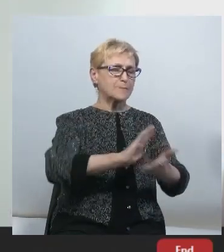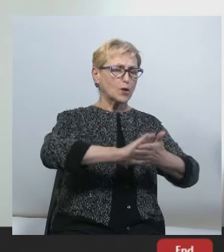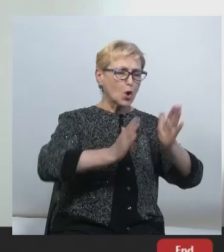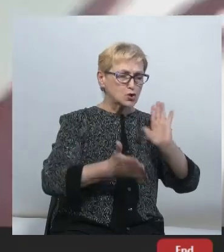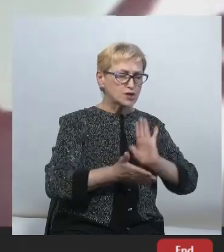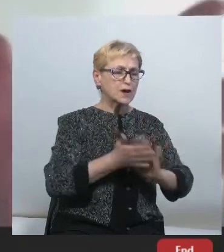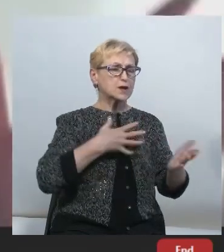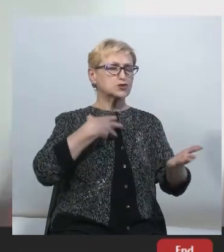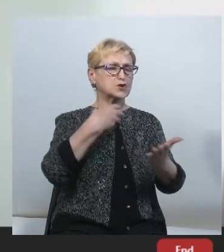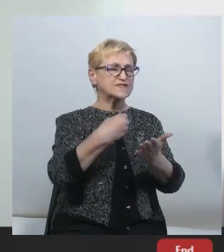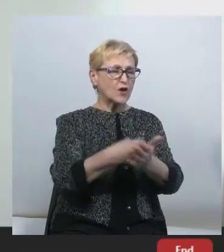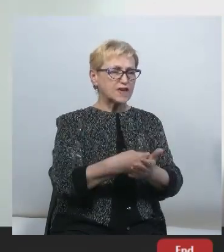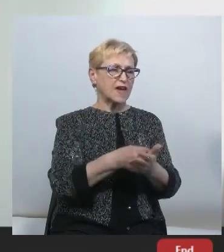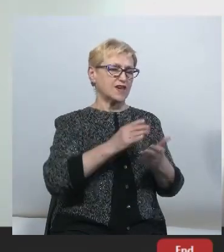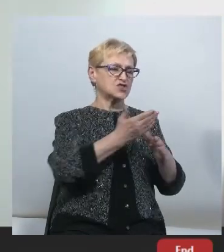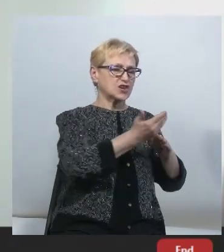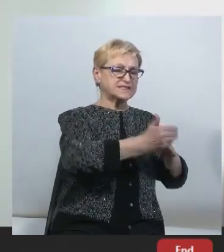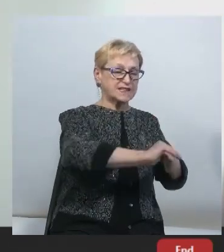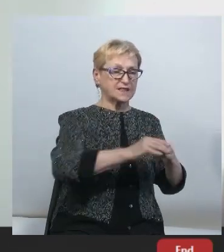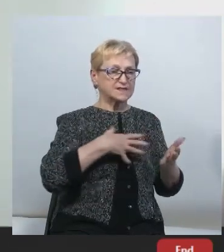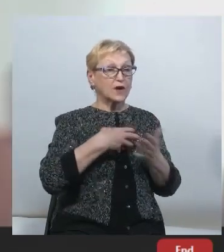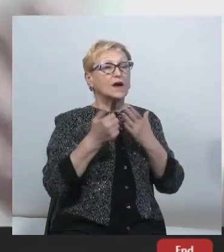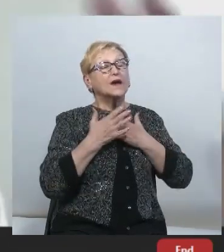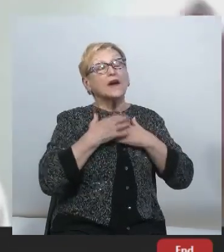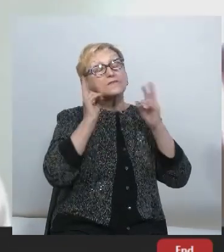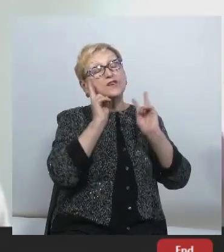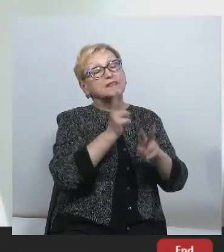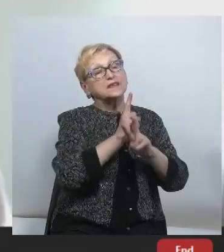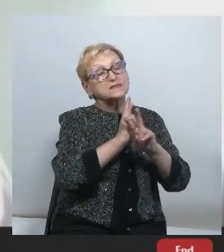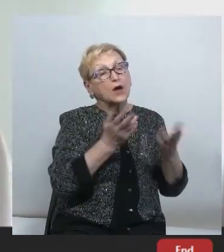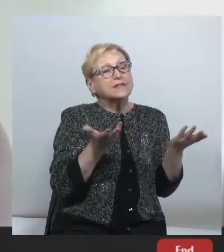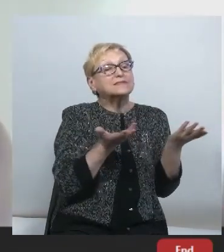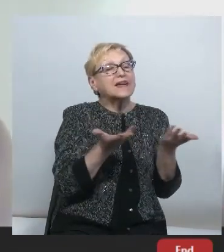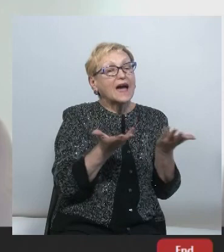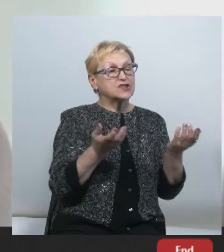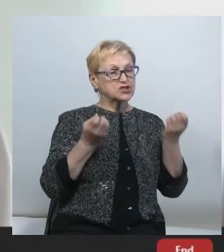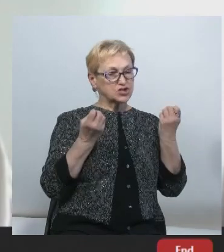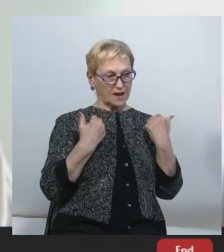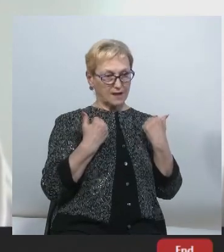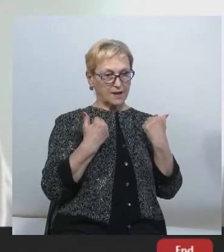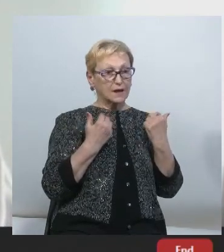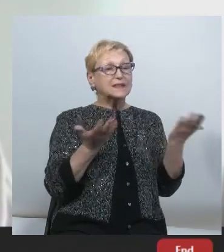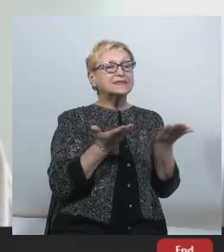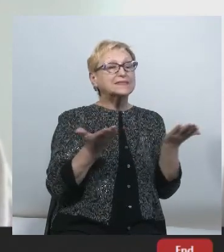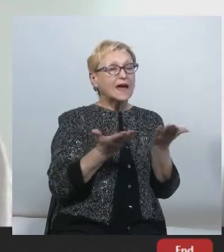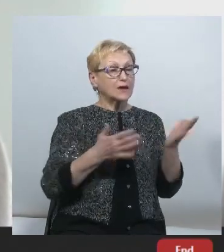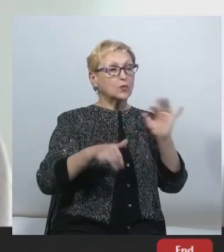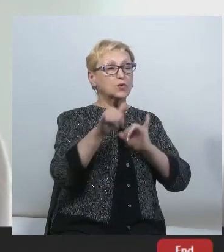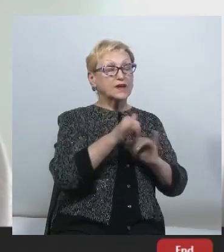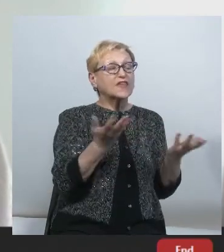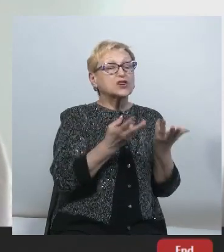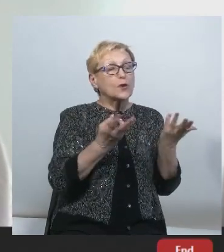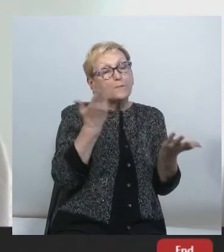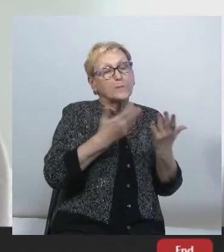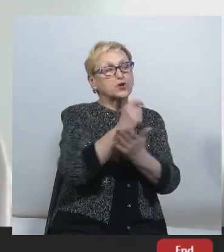своєї частини цього сайту. Тобто, я вже не знаю, де ще потрібно, можливо, треба зняти художній фільм